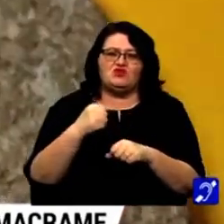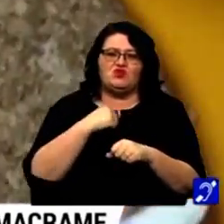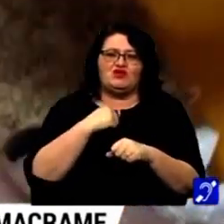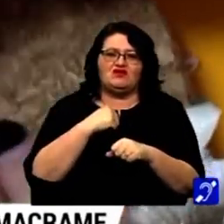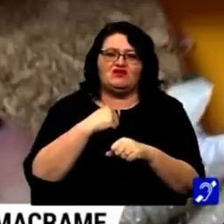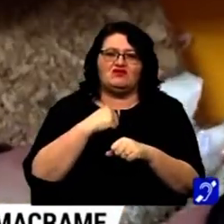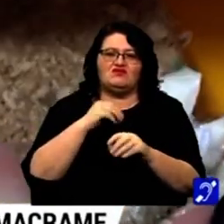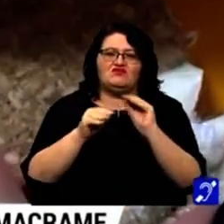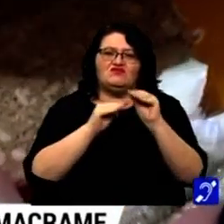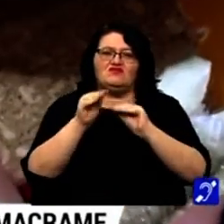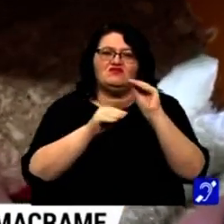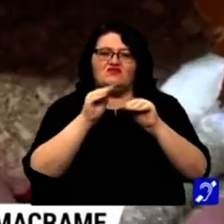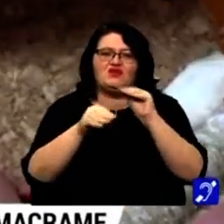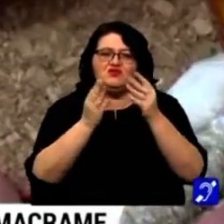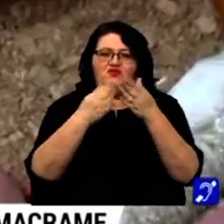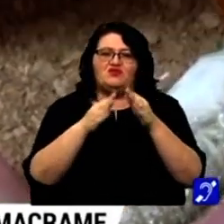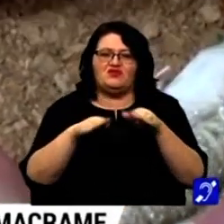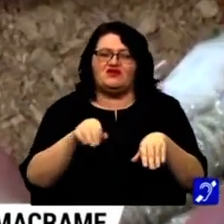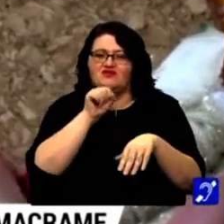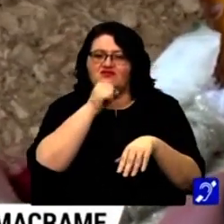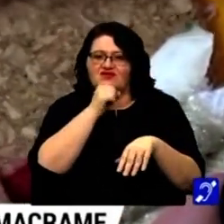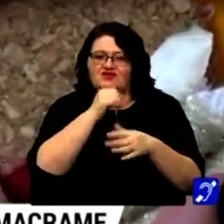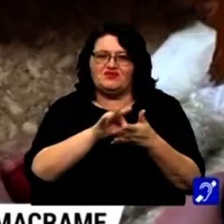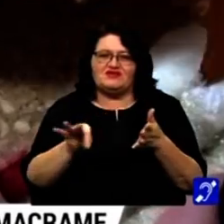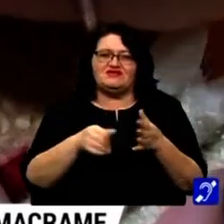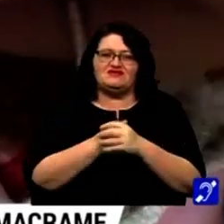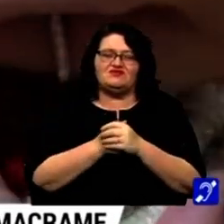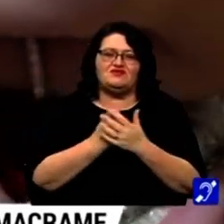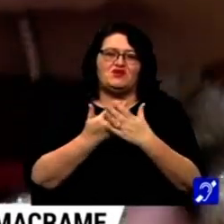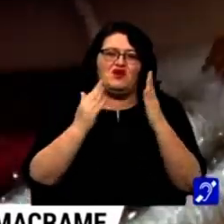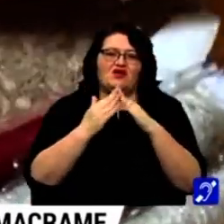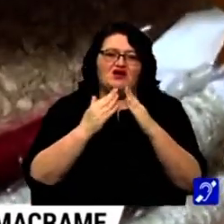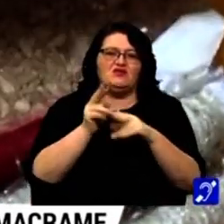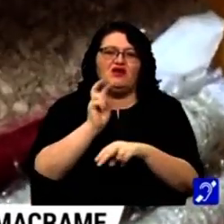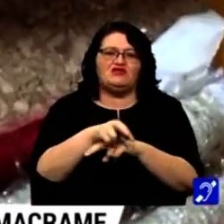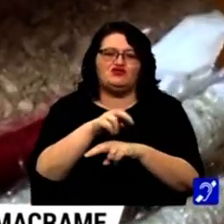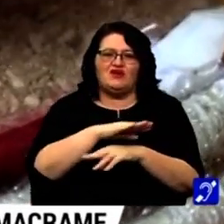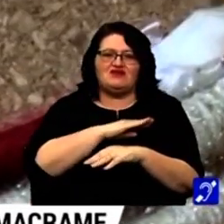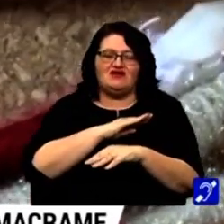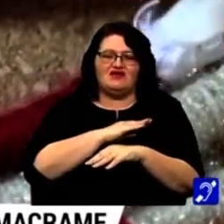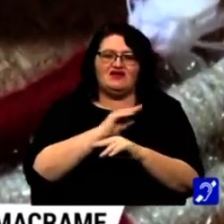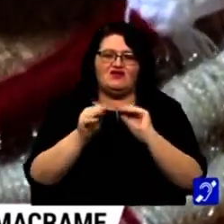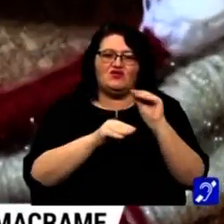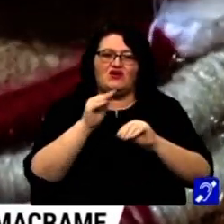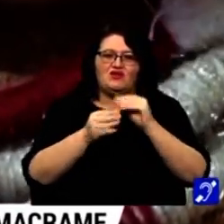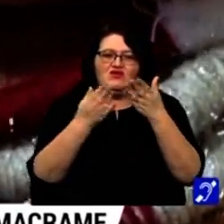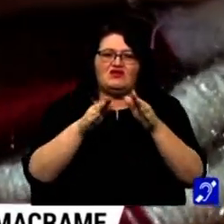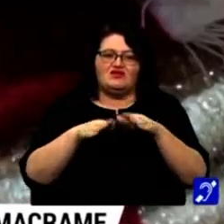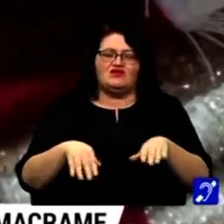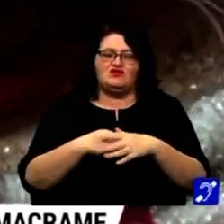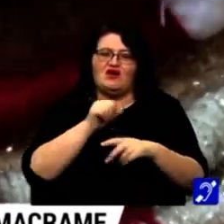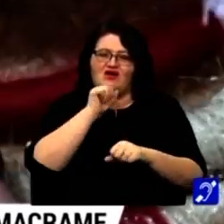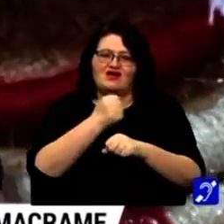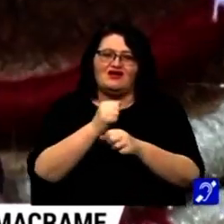ornamentele tale pentru casă. Participanții la atelierul ornamentelor de Crăciun s-au